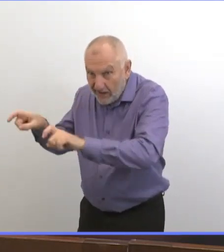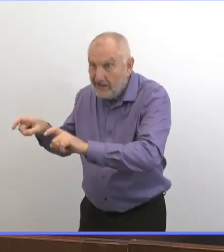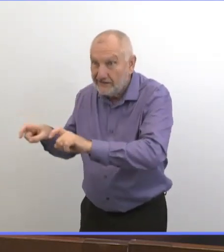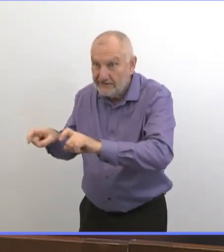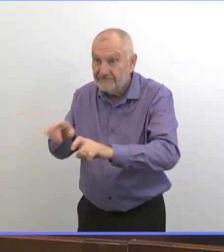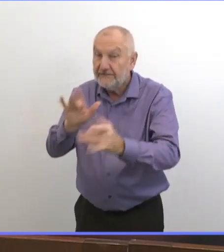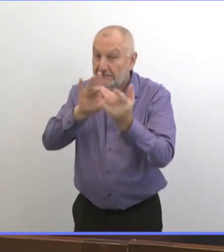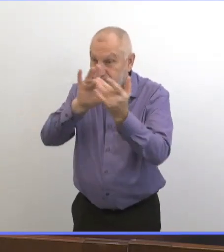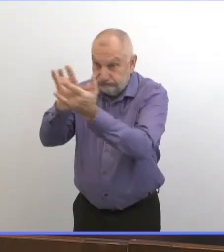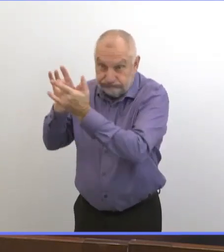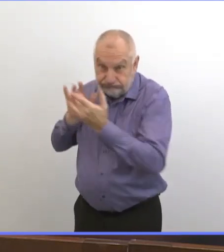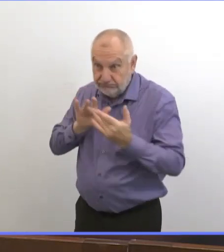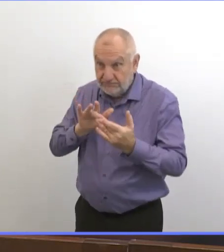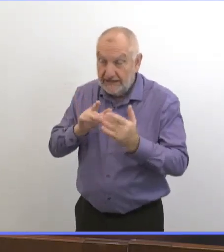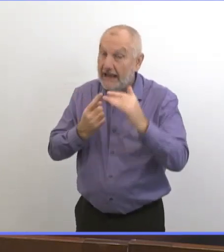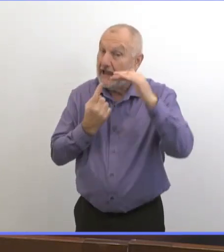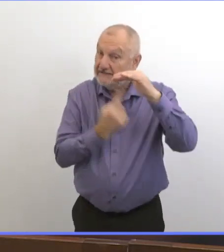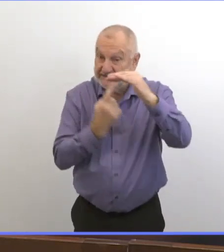augmentation du nombre de cas.